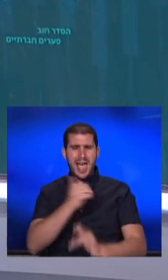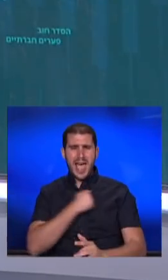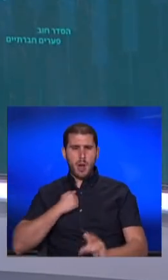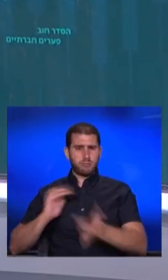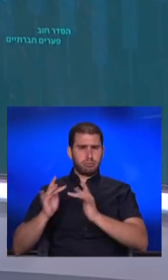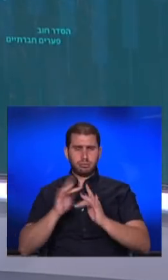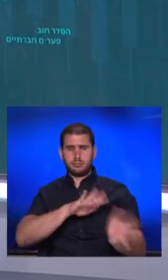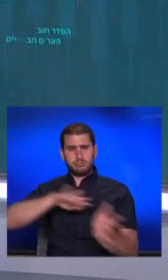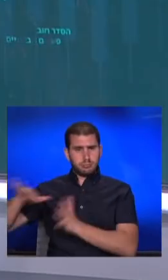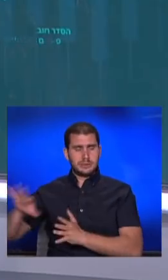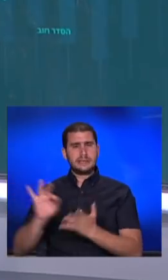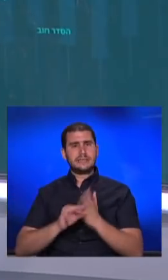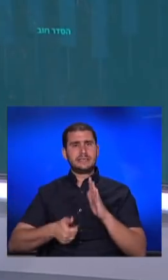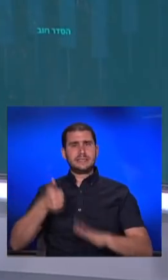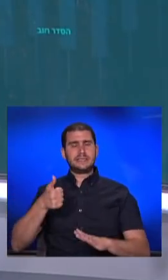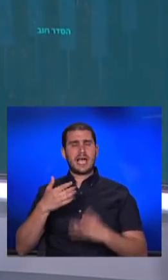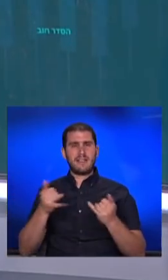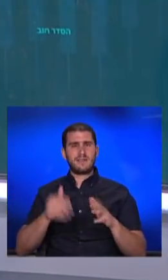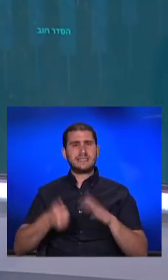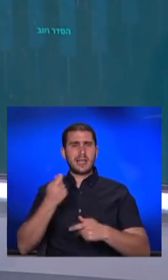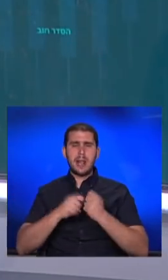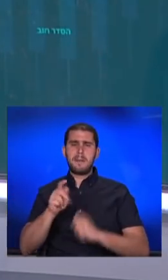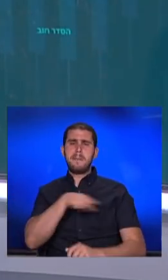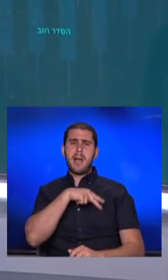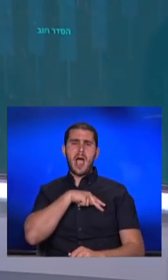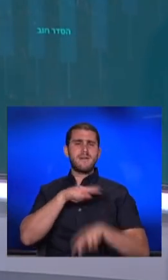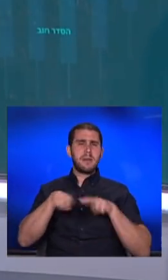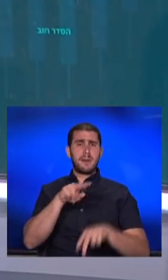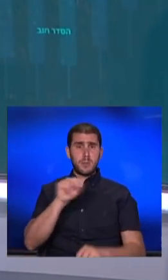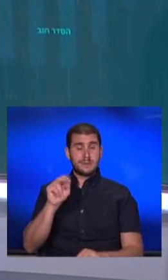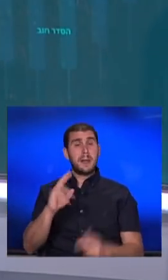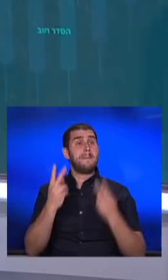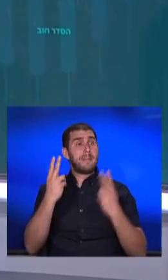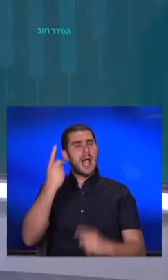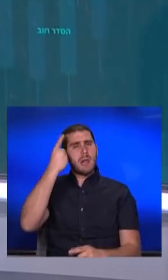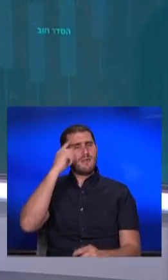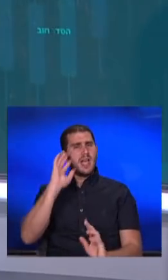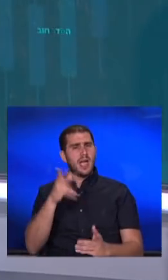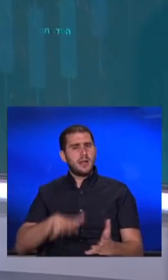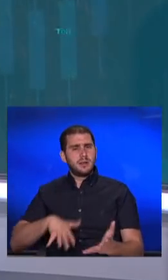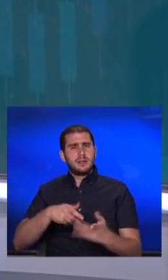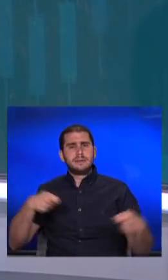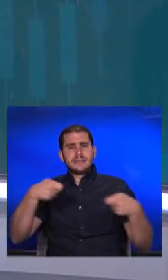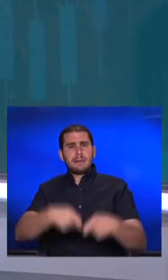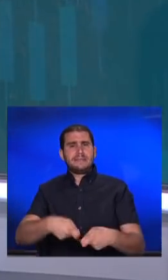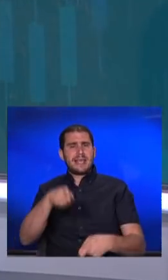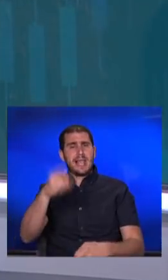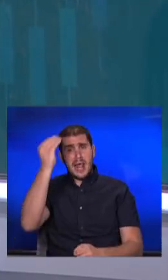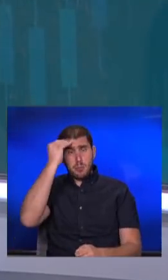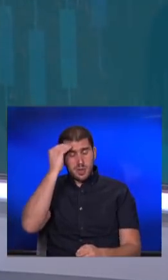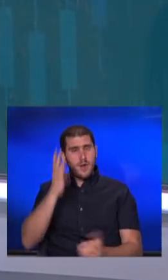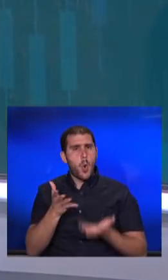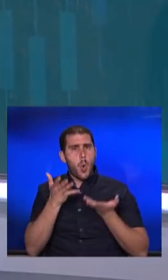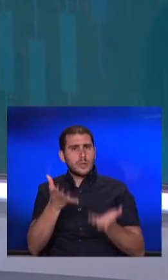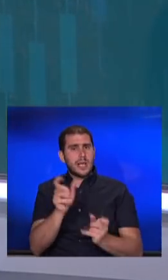את ראשן בן שר הרווחה לסרת הכלכלה מי יטפל בנושא, ובעיקר לחשוב איך היא מסבסדת את הלימודים האלה, ומסייעת למי